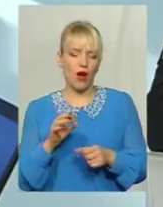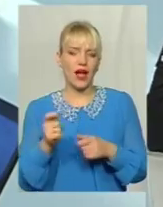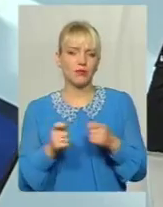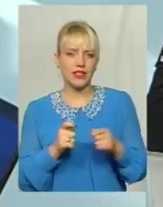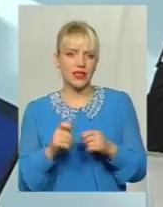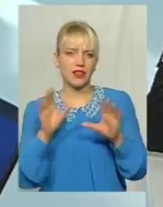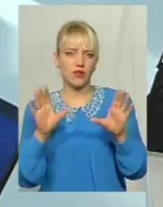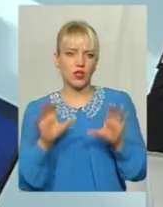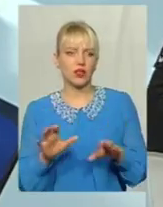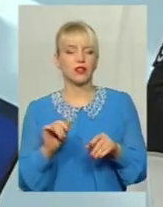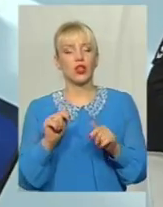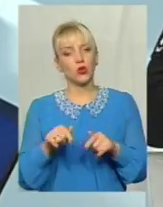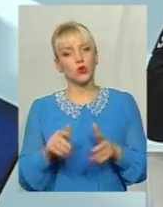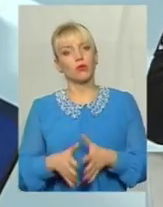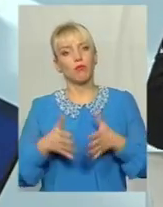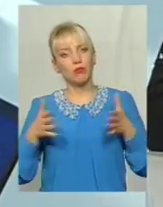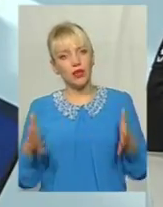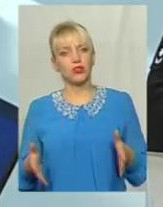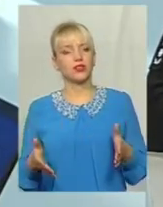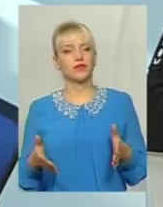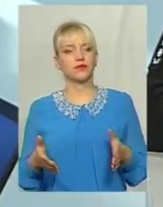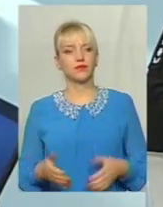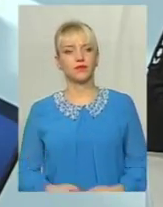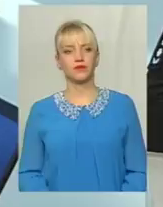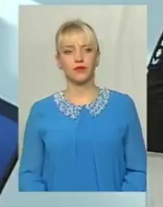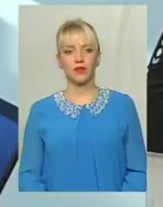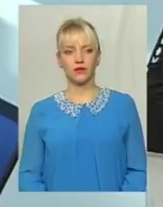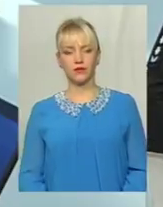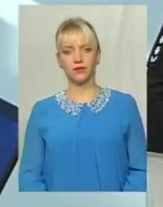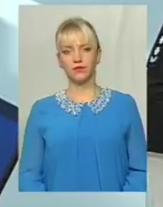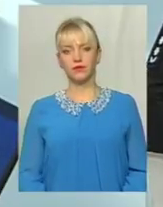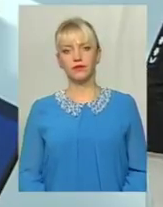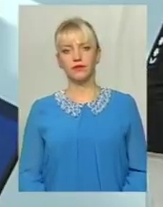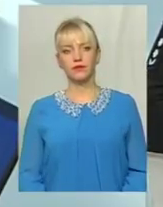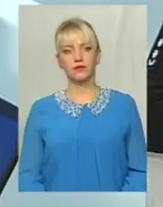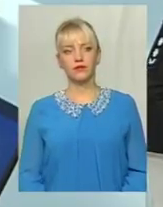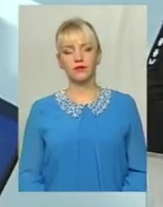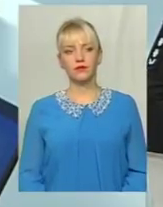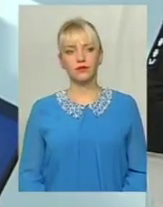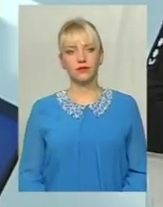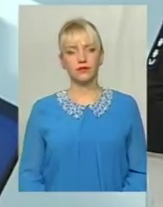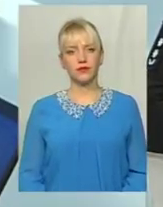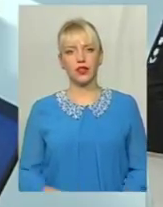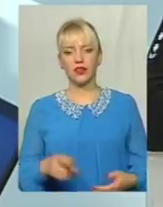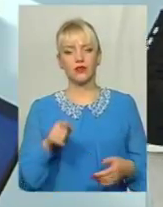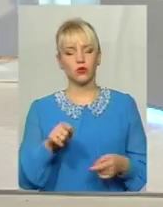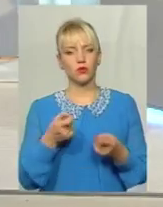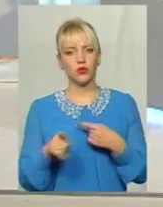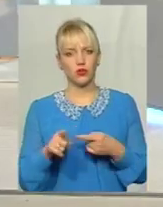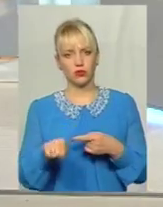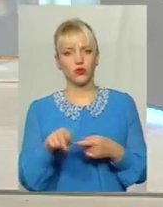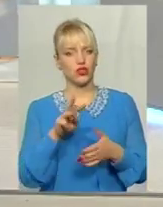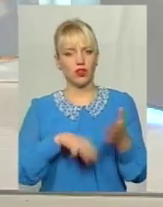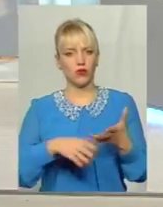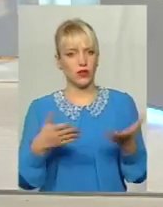І тут більш умови немає взагалі, штрафу не передбачено І